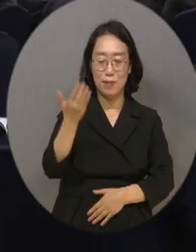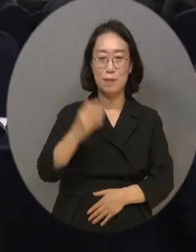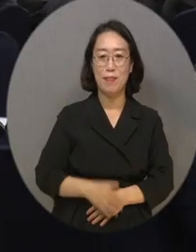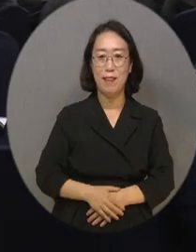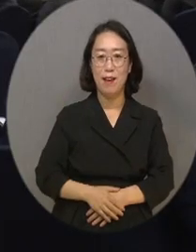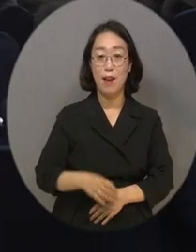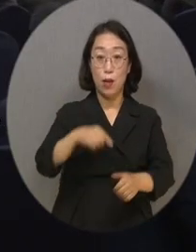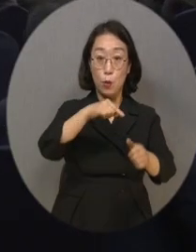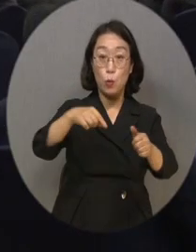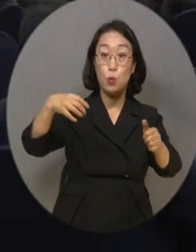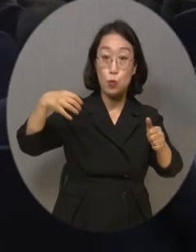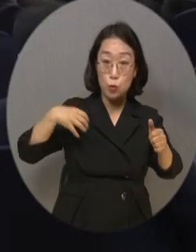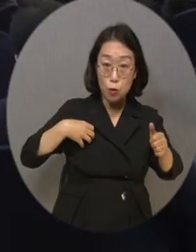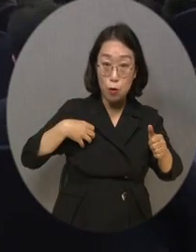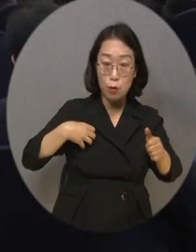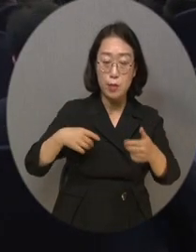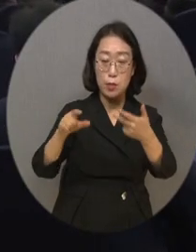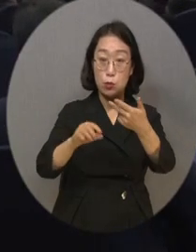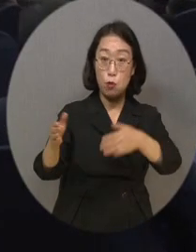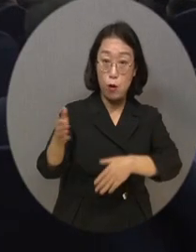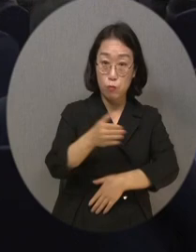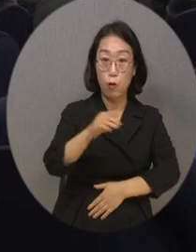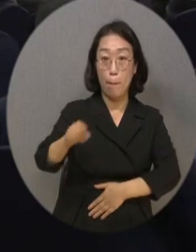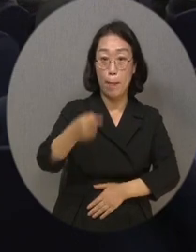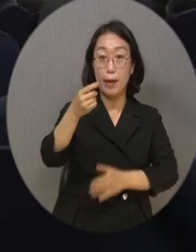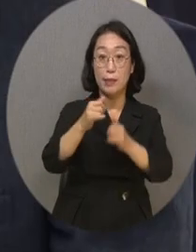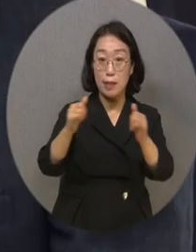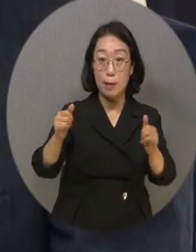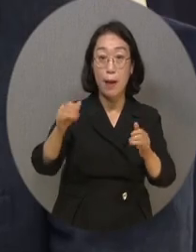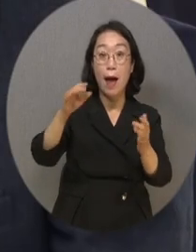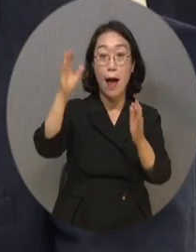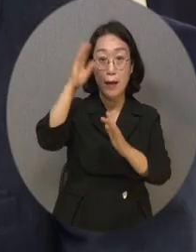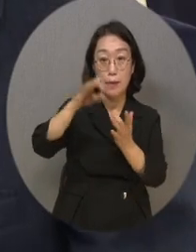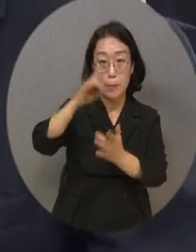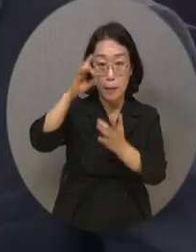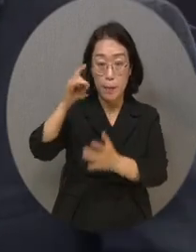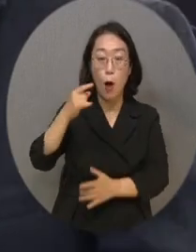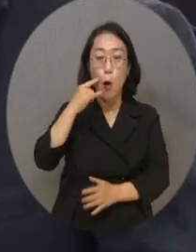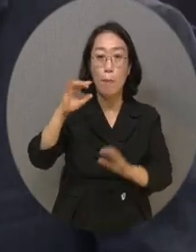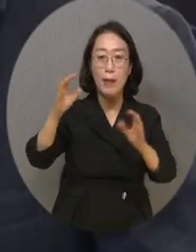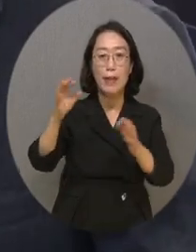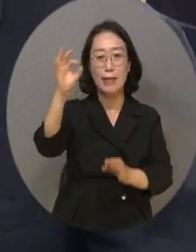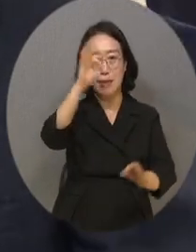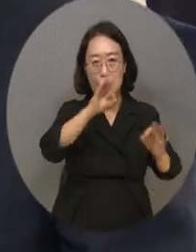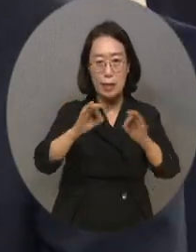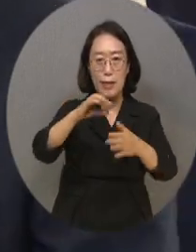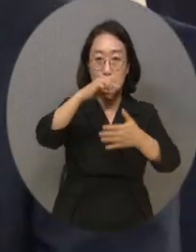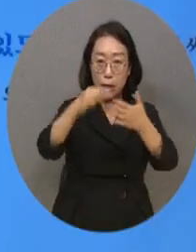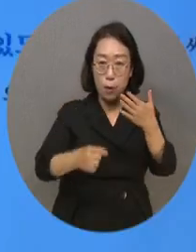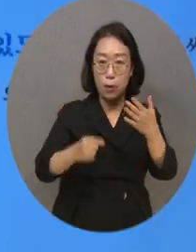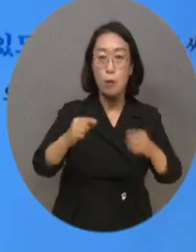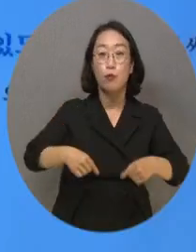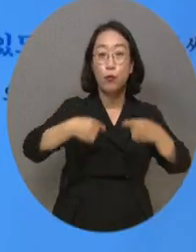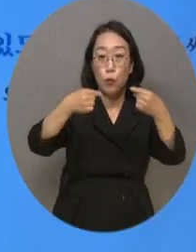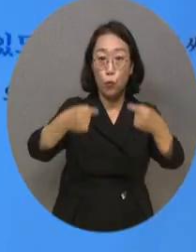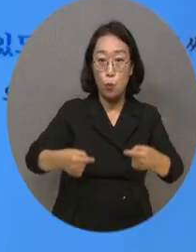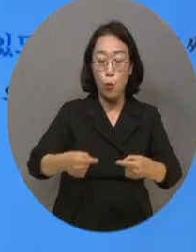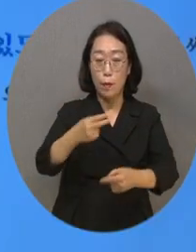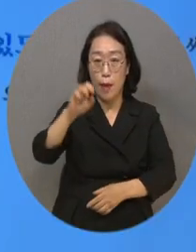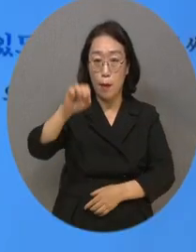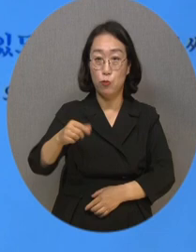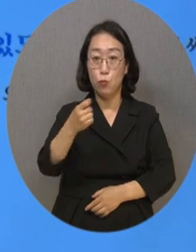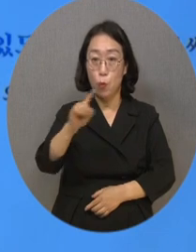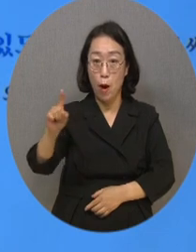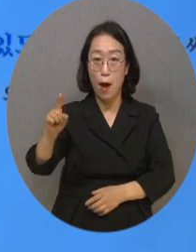전남교육청은 오는 하반기에 100여 명의 다문화 학생을 엄마 나라 찾기 프로젝트에 참여시킬 예정으로 다문화 학생들의